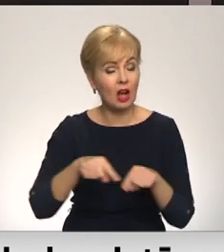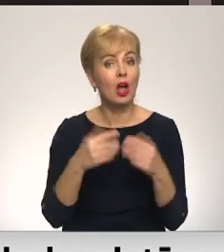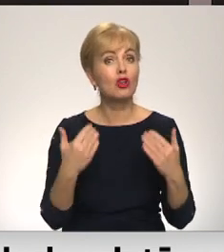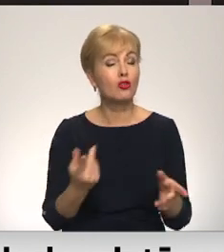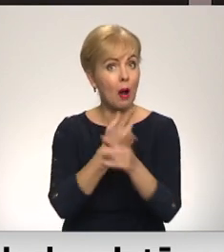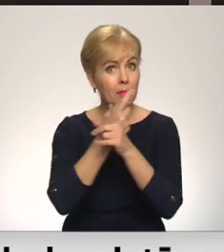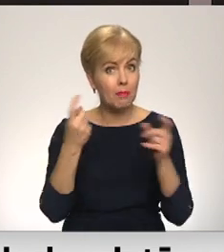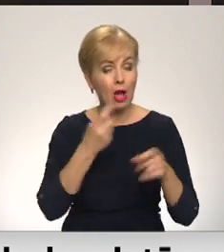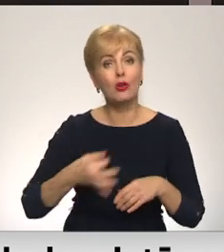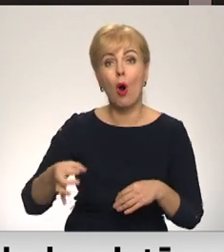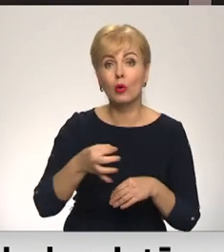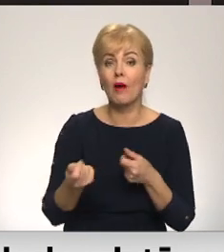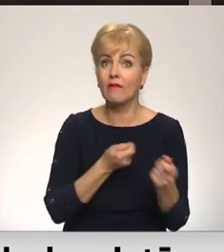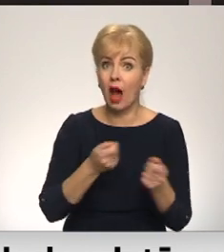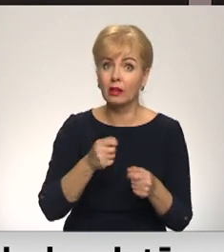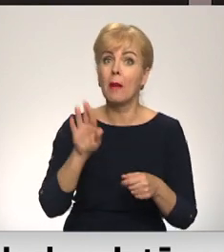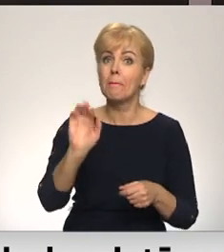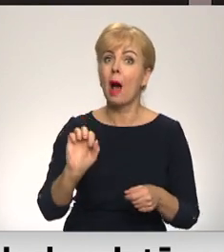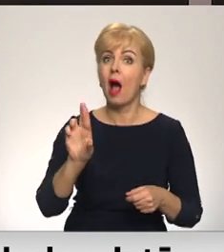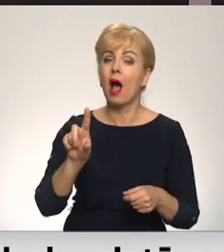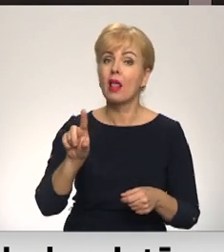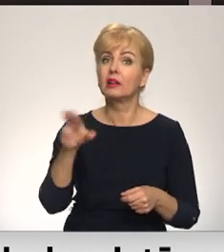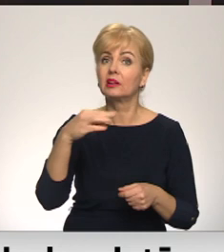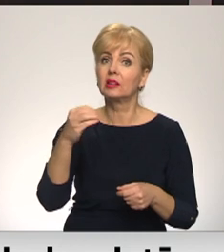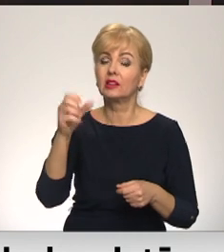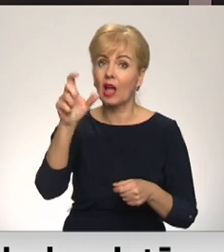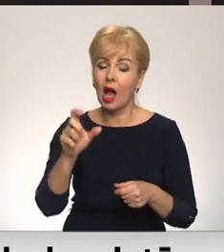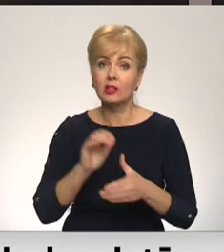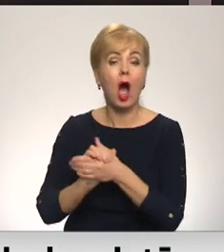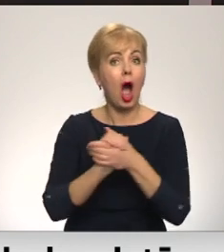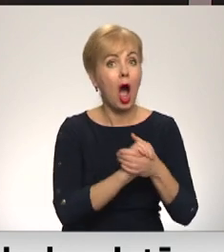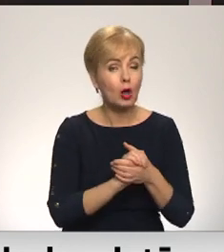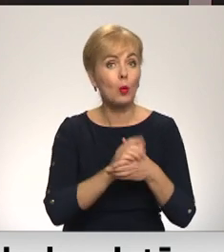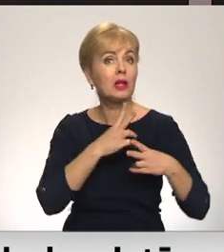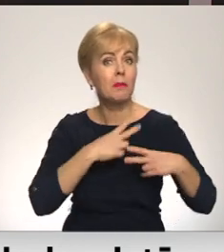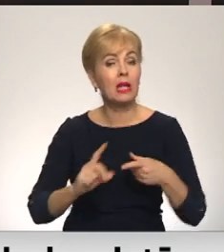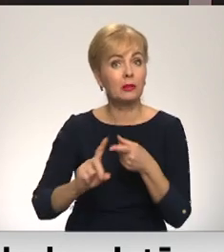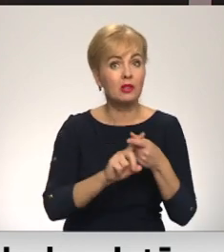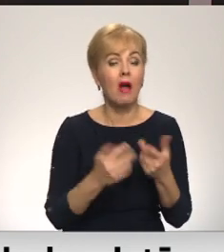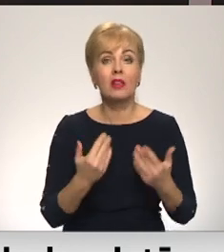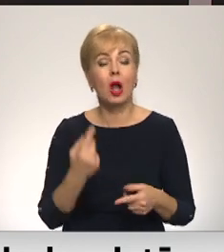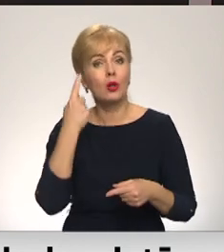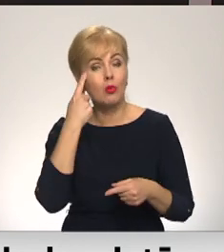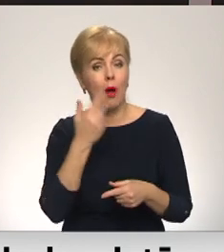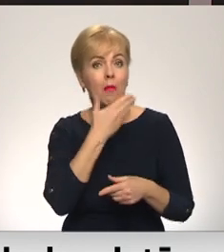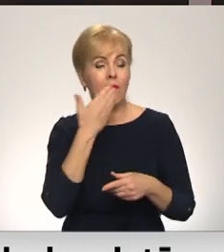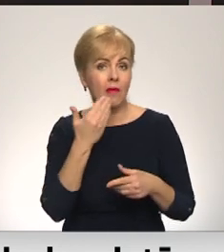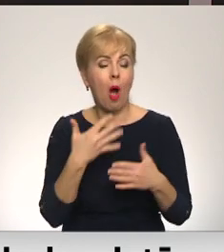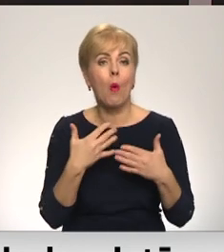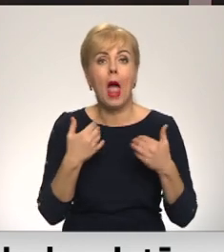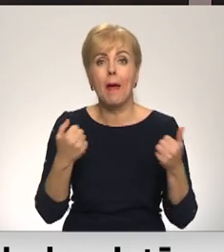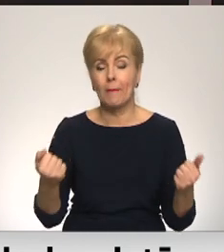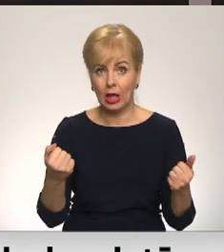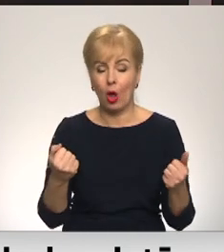šodien paziņoja organizācijas vadītājs Egilis Baldzēns. Ārodbiedrību savienībā domā, ka pat laban nav nekāda epidemioloģiskā